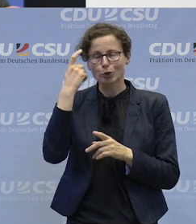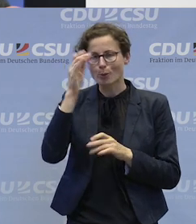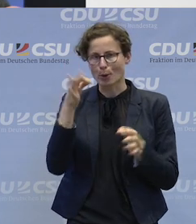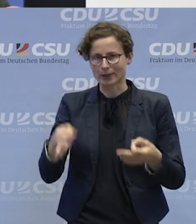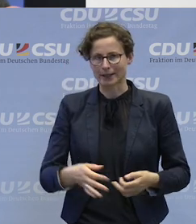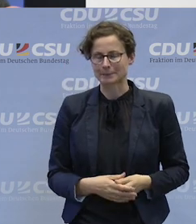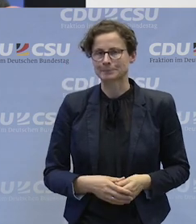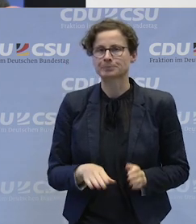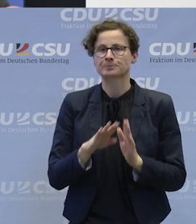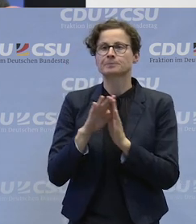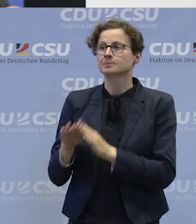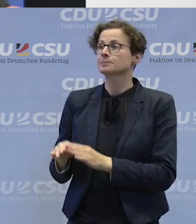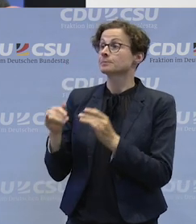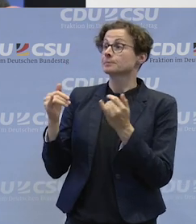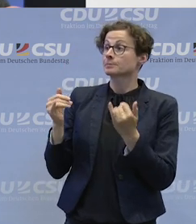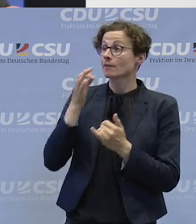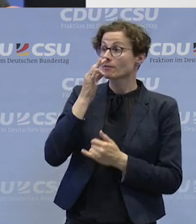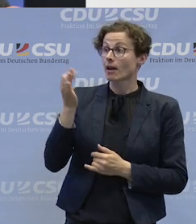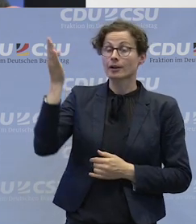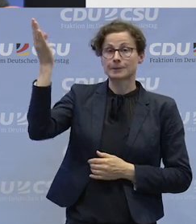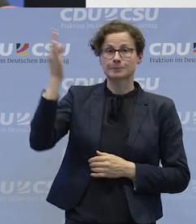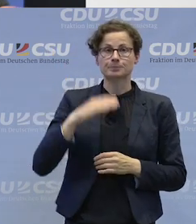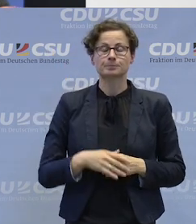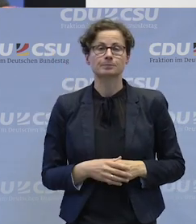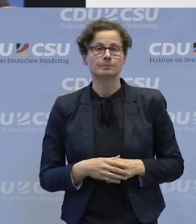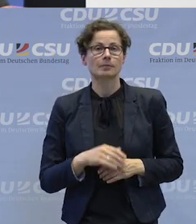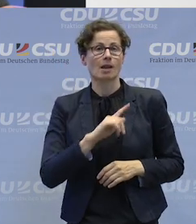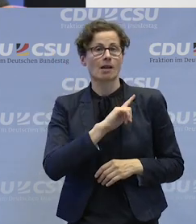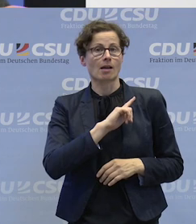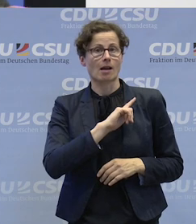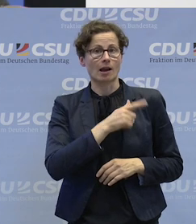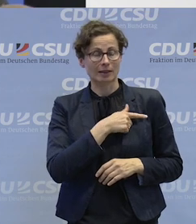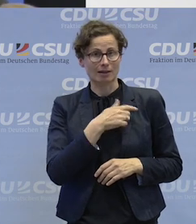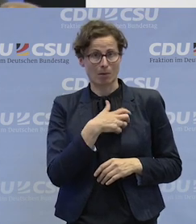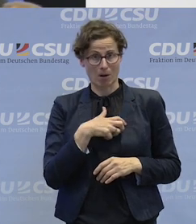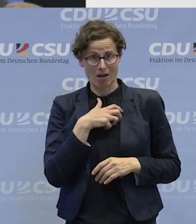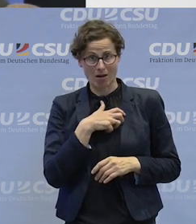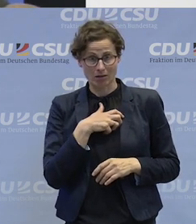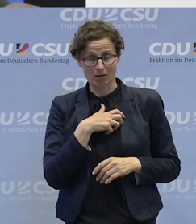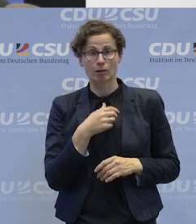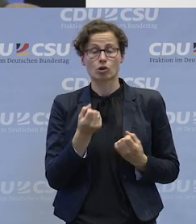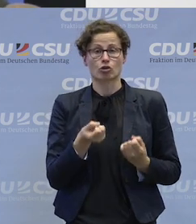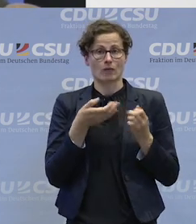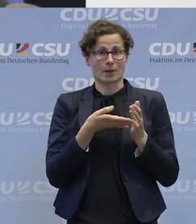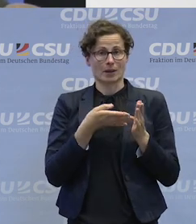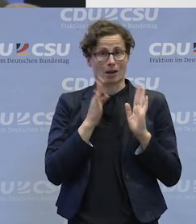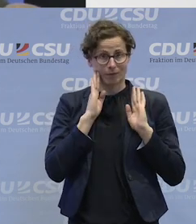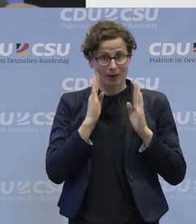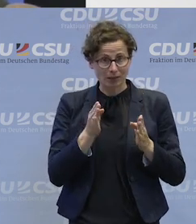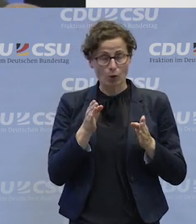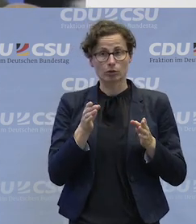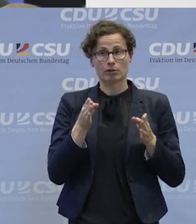Die nächste Frage kommt von... Mein Name ist Alexander Wenger. Ich bin Schwerbehindertenvertrauensperson